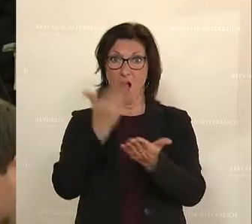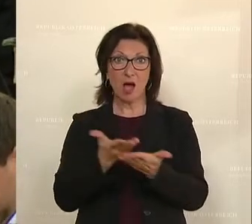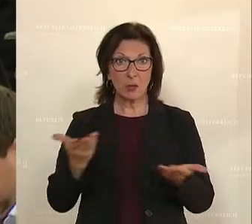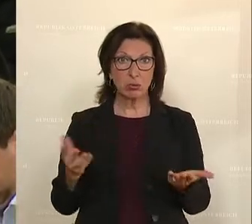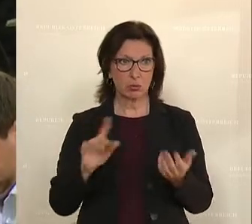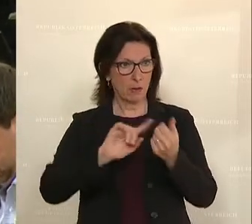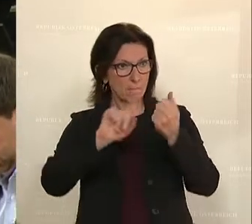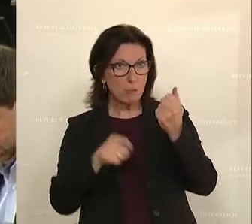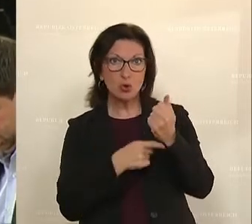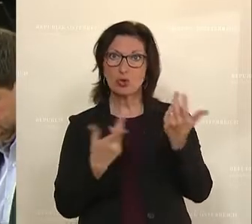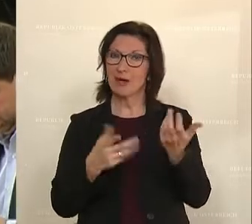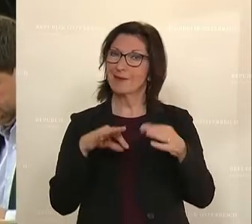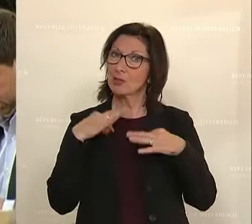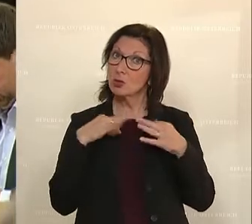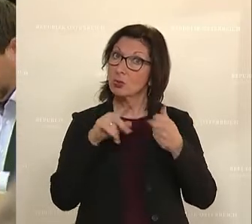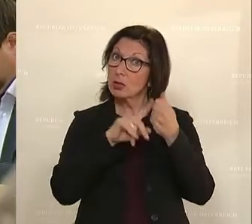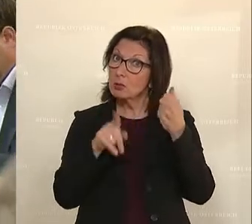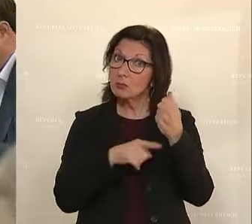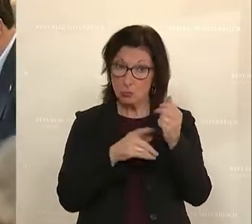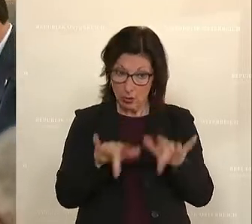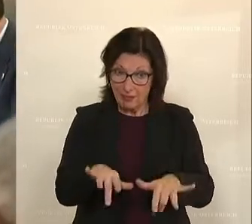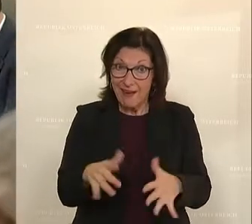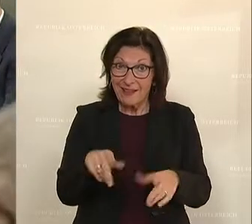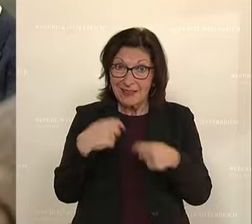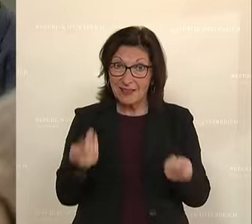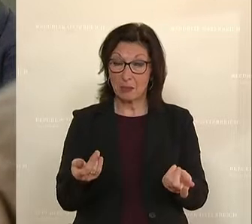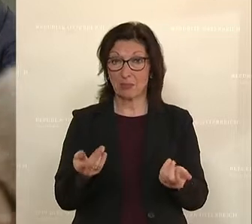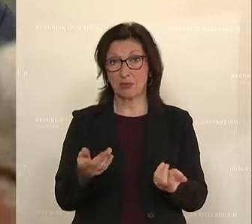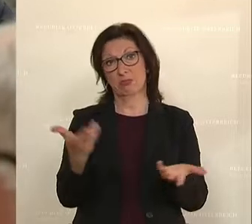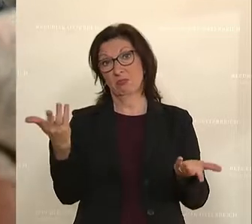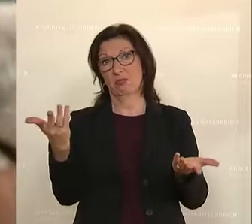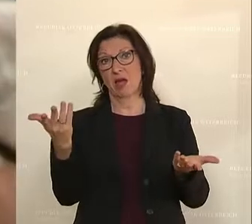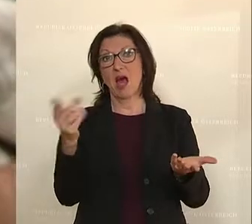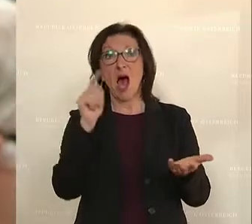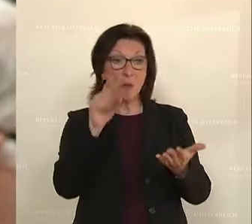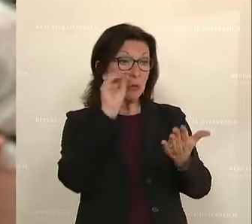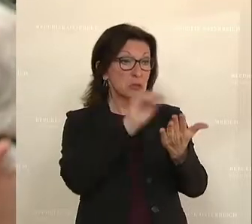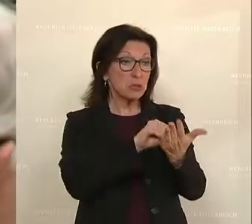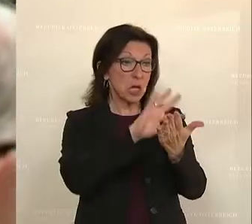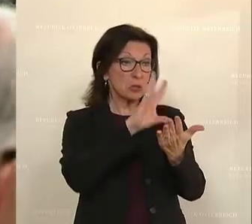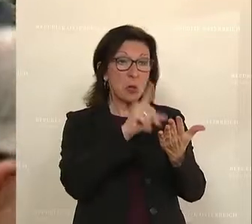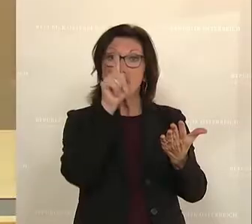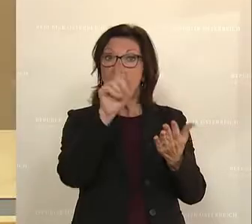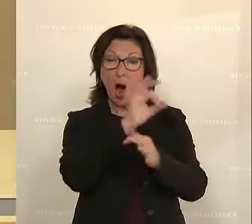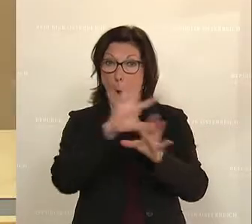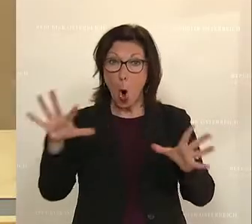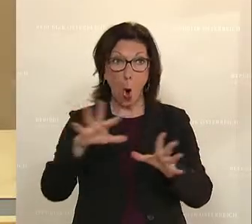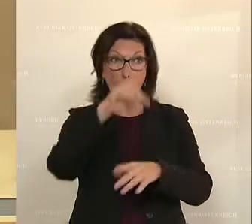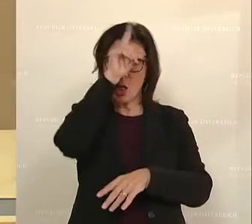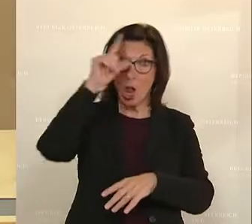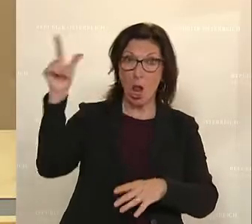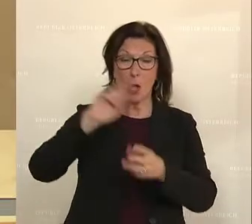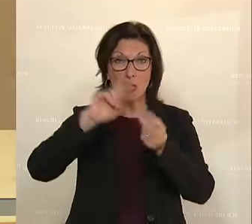Gesundheitsbudget zur Verfügung stehen, nutzen alles nichts, wenn man sie nicht annimmt. Unter dem Motto,